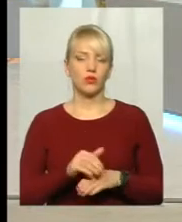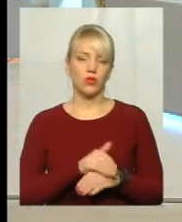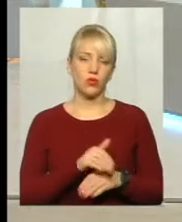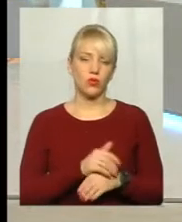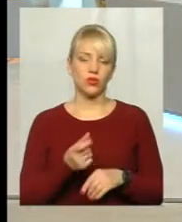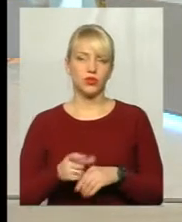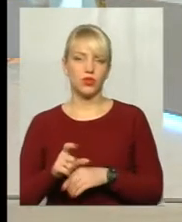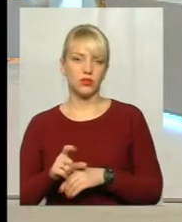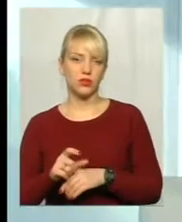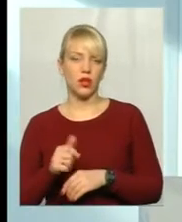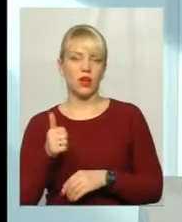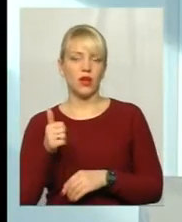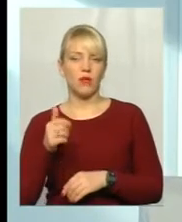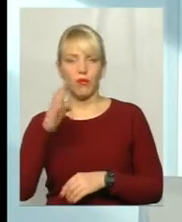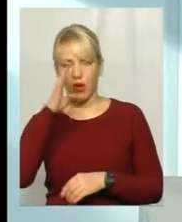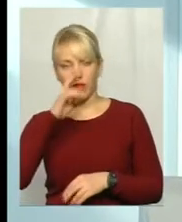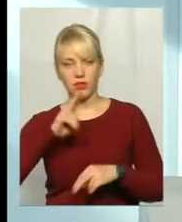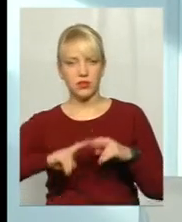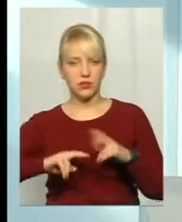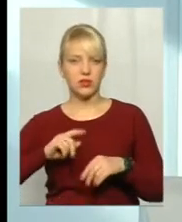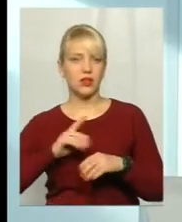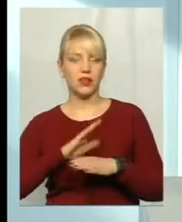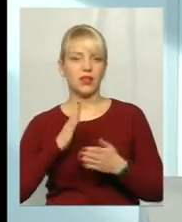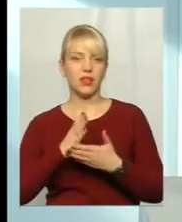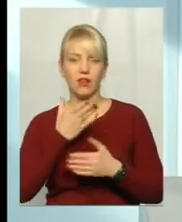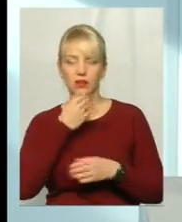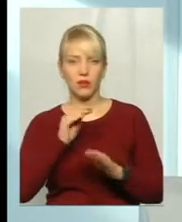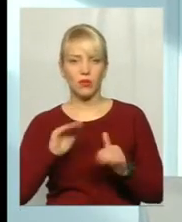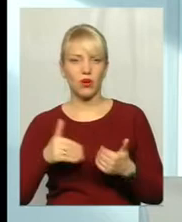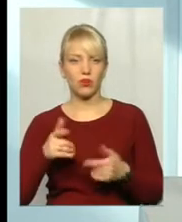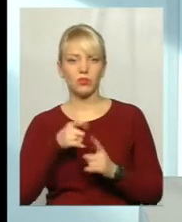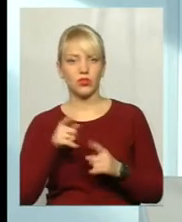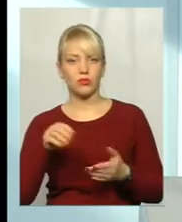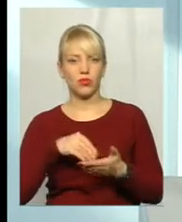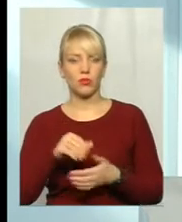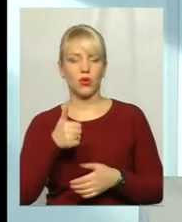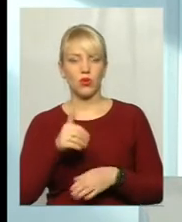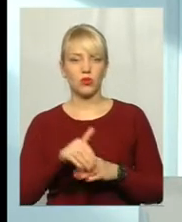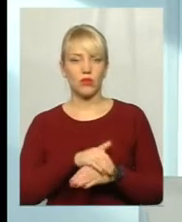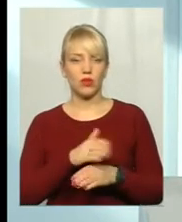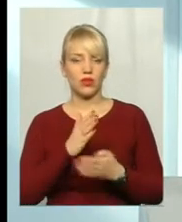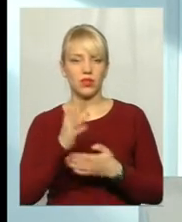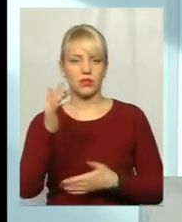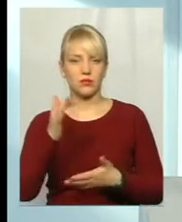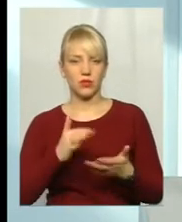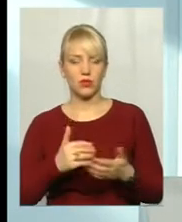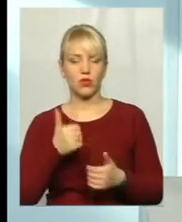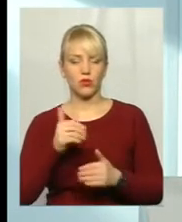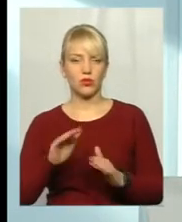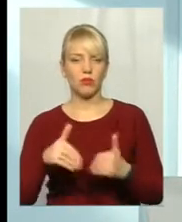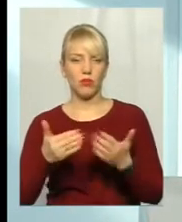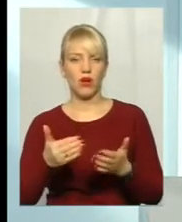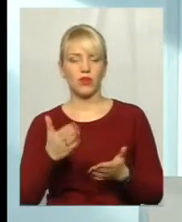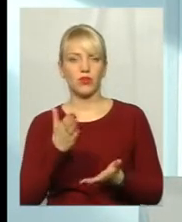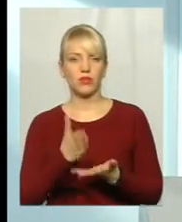поганий гумор не є хорошими порадниками під час купівлі. Хорошим порадником є дійсно список, хорошим порадником